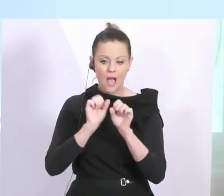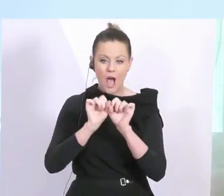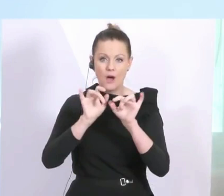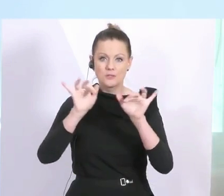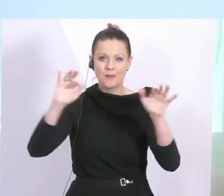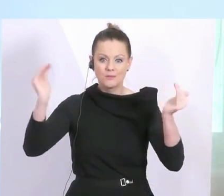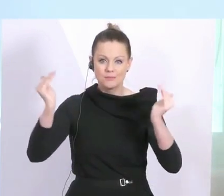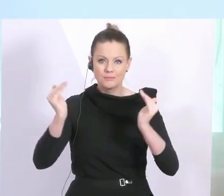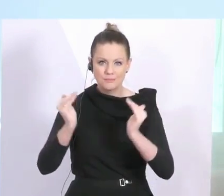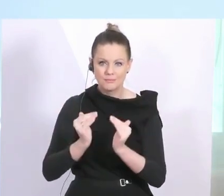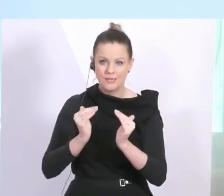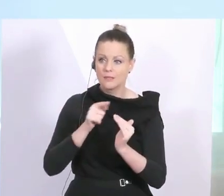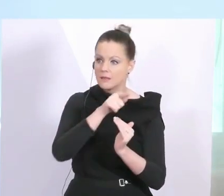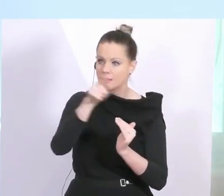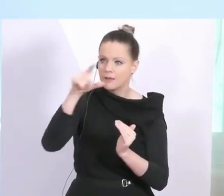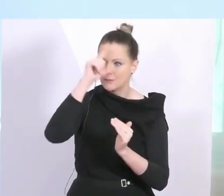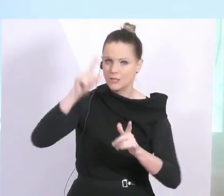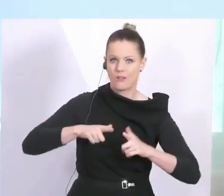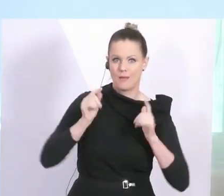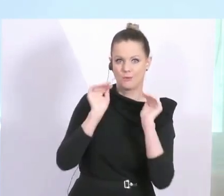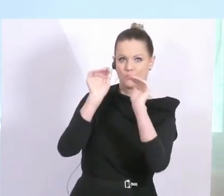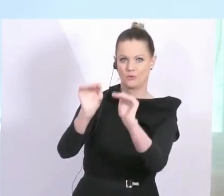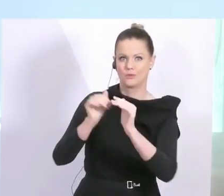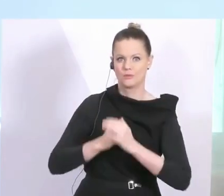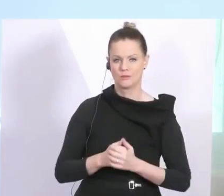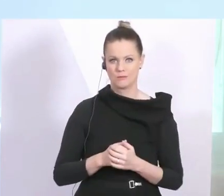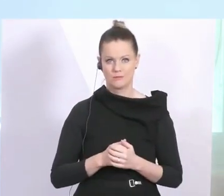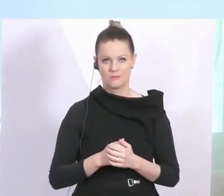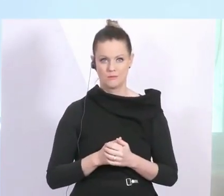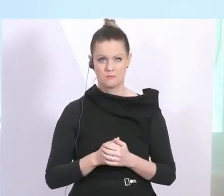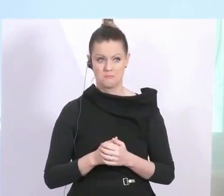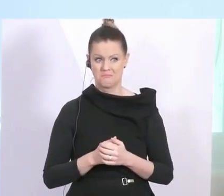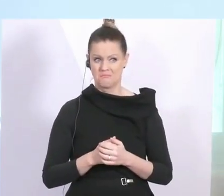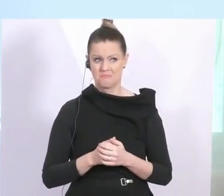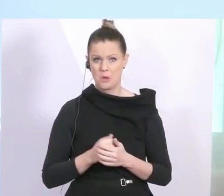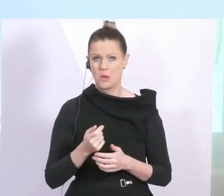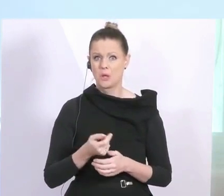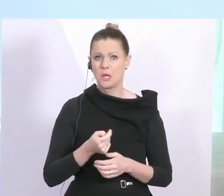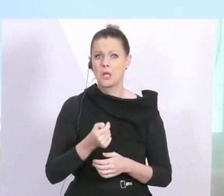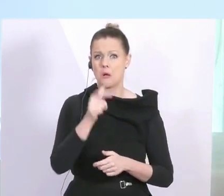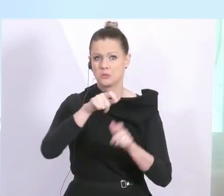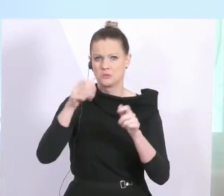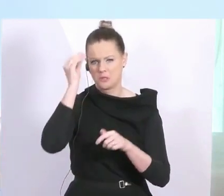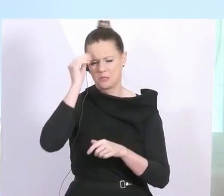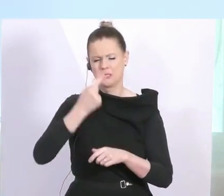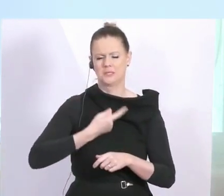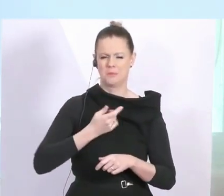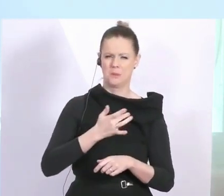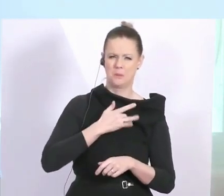damit das Menschenleben anderer schützt. Weil die wenigsten glauben ja, dass sie selber sterben werden. Aber wenn wir